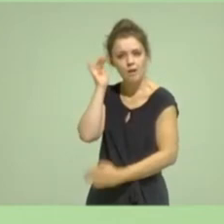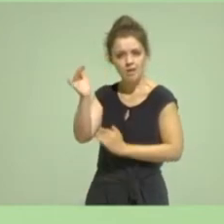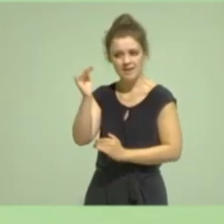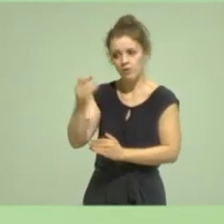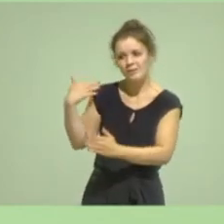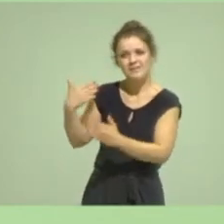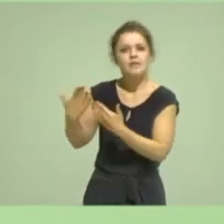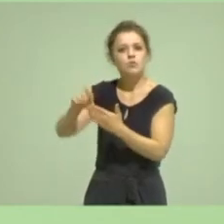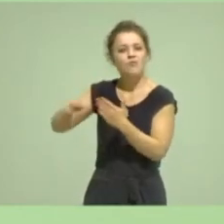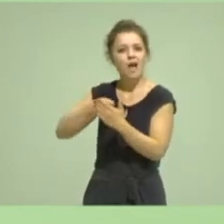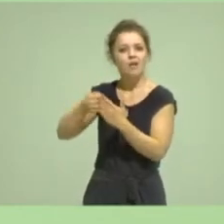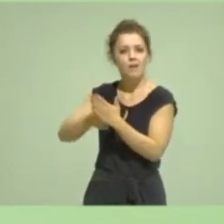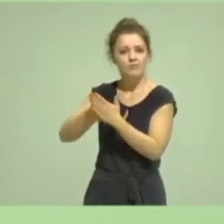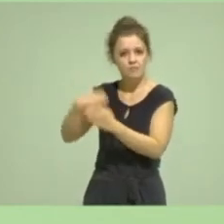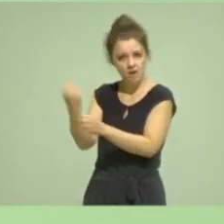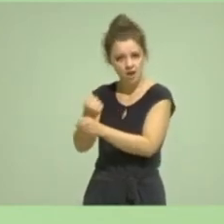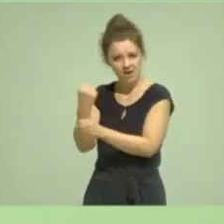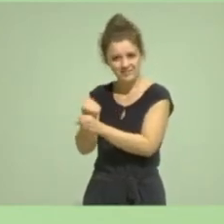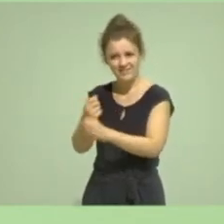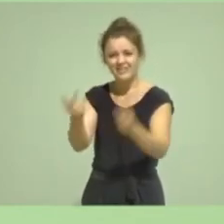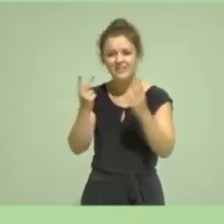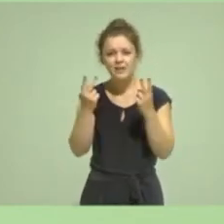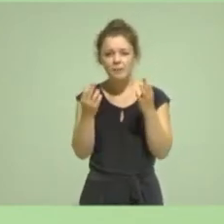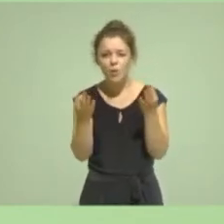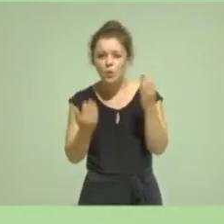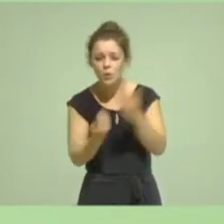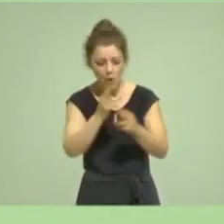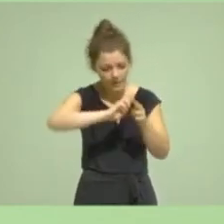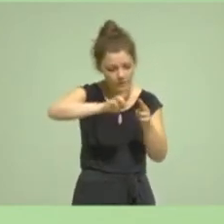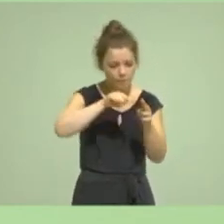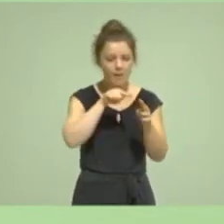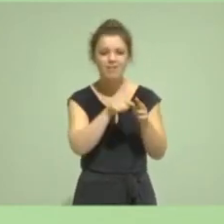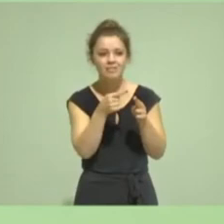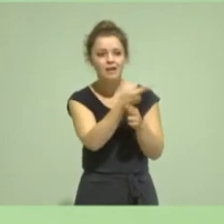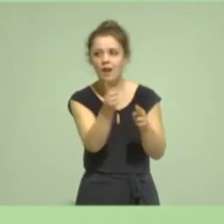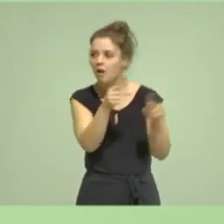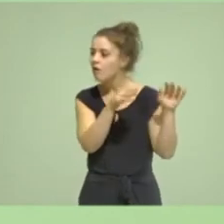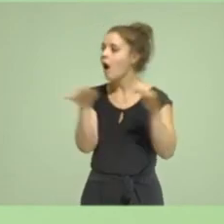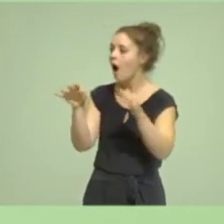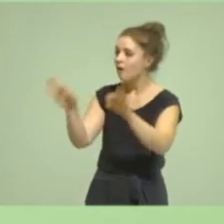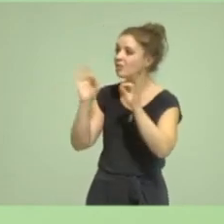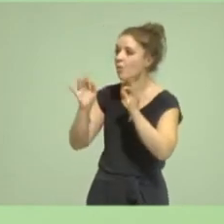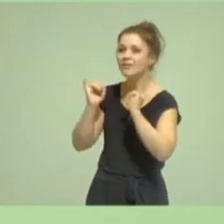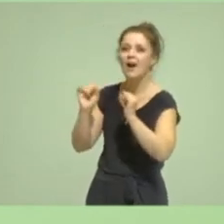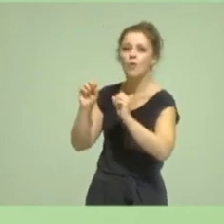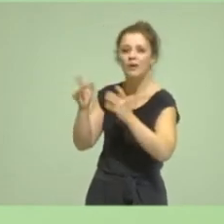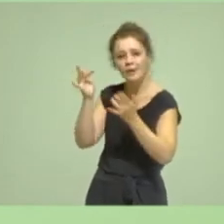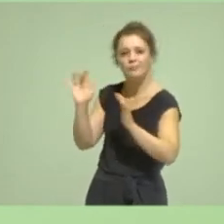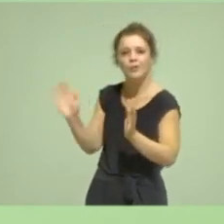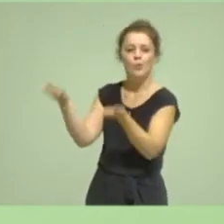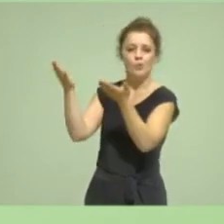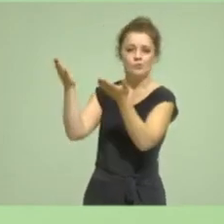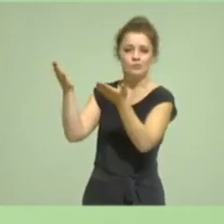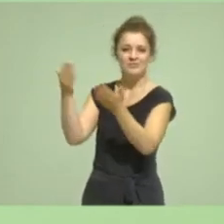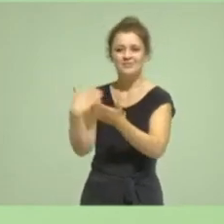die Akzeptanz herstellen. Und deswegen werden wir Grünen beim Ausbau der erneuerbaren Energien die Flächen bereitstellen, die